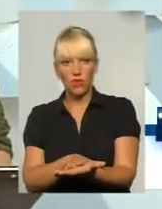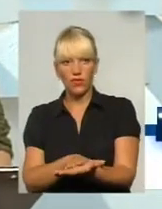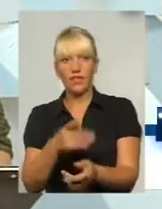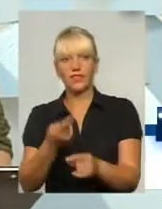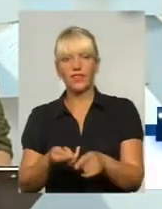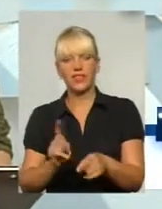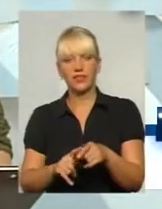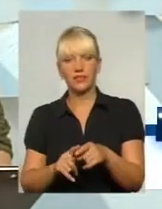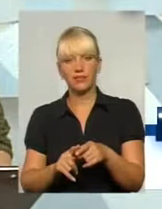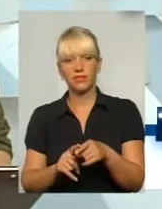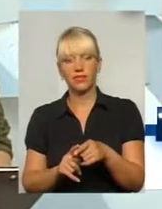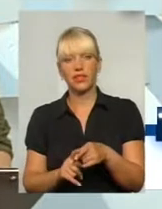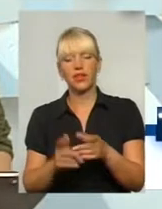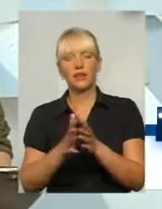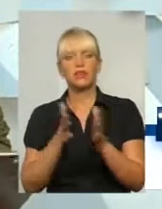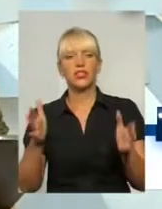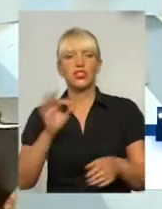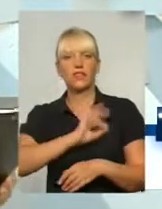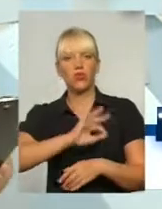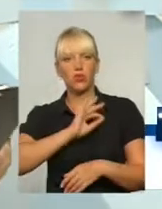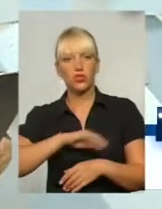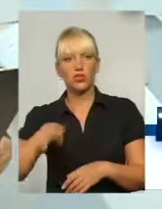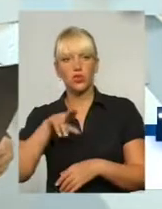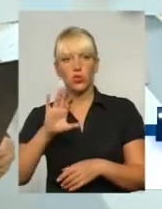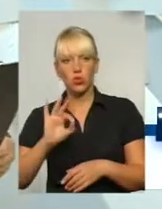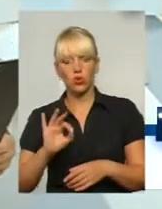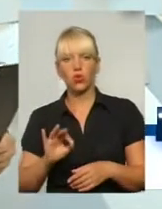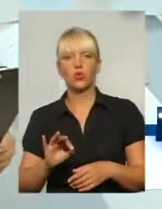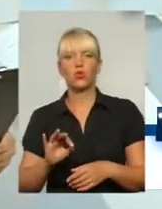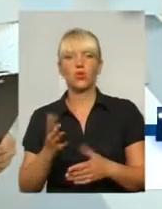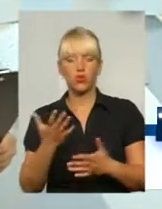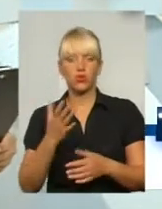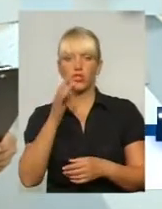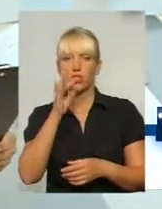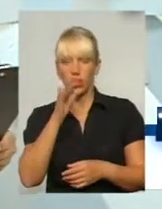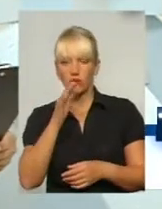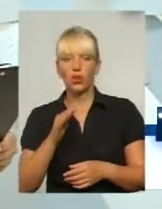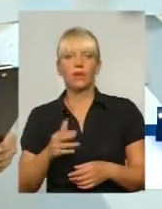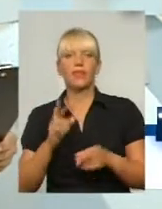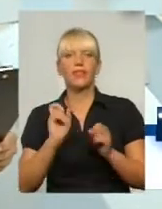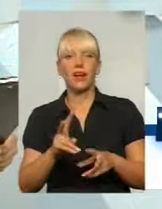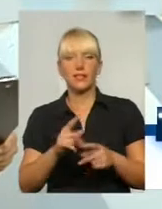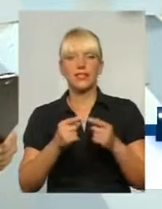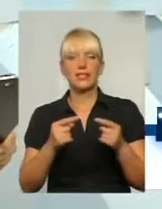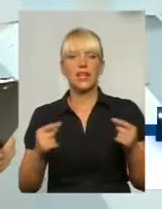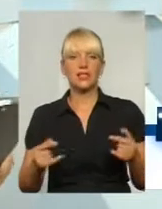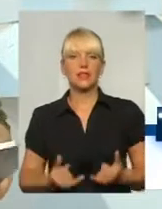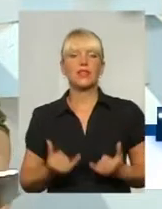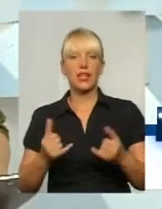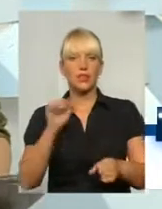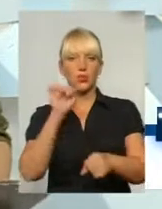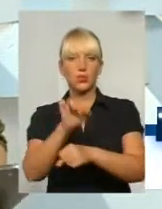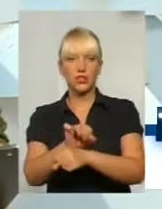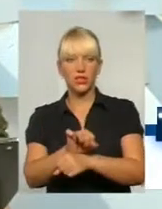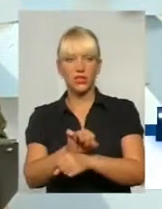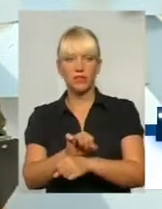більше використовувався до певного часу як засоб для зупинки